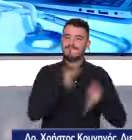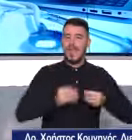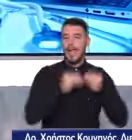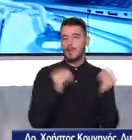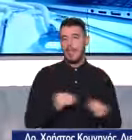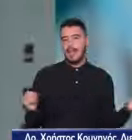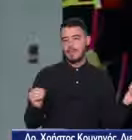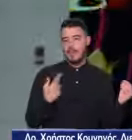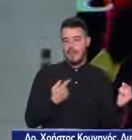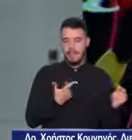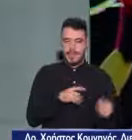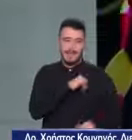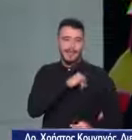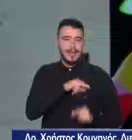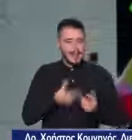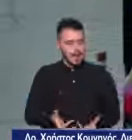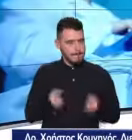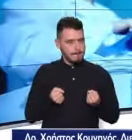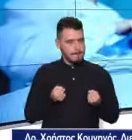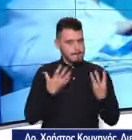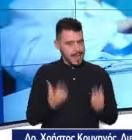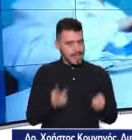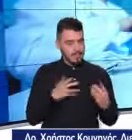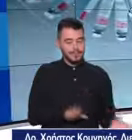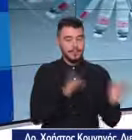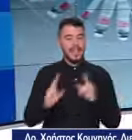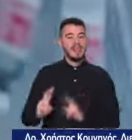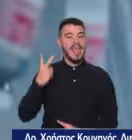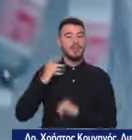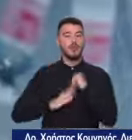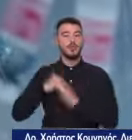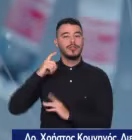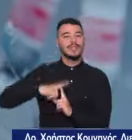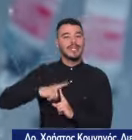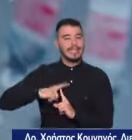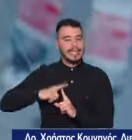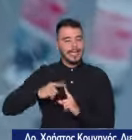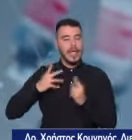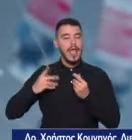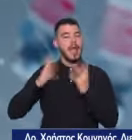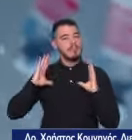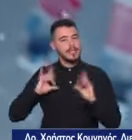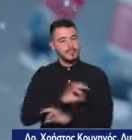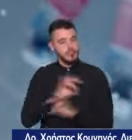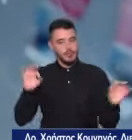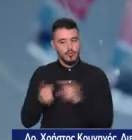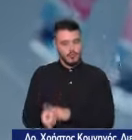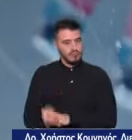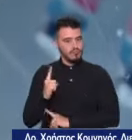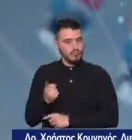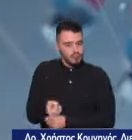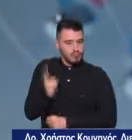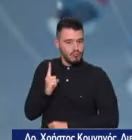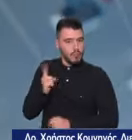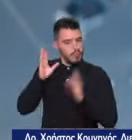κράτεια των Η ρισοσπαστική όπως τη δείχνει. Ναι. Και η δεύτερη τεχνική μας δίνει τα καλύτερα αποτελέσματα στην διατήρηση της στήσης. Αυτές